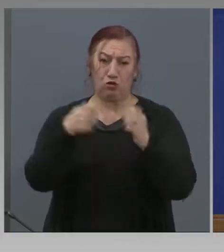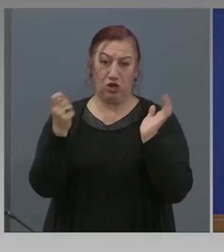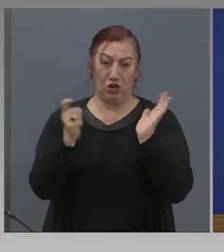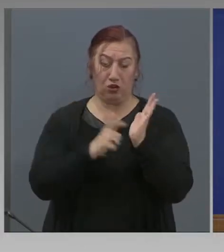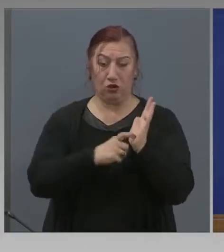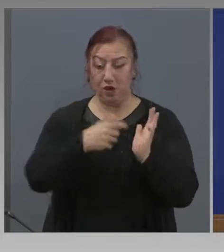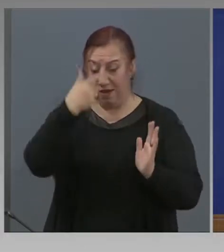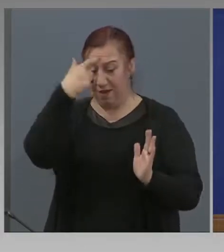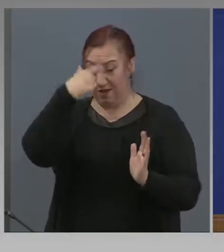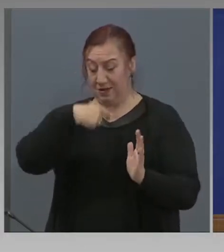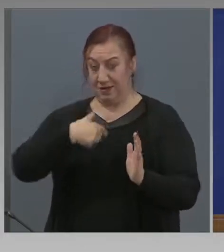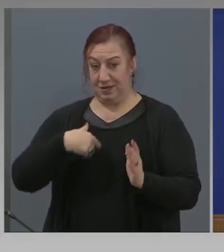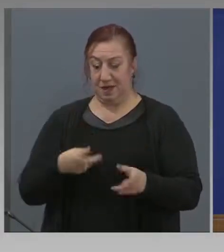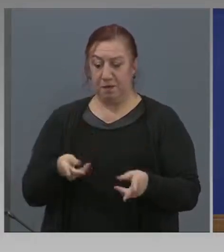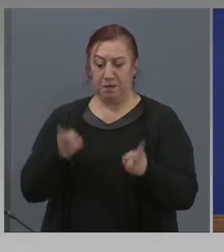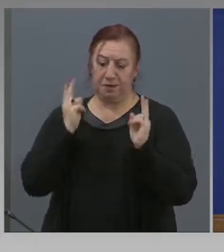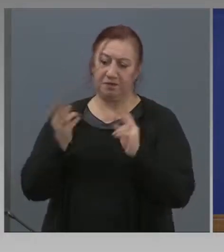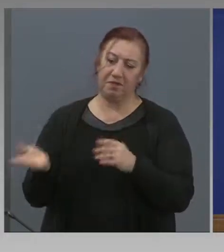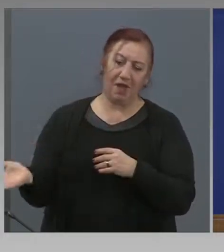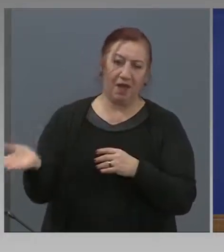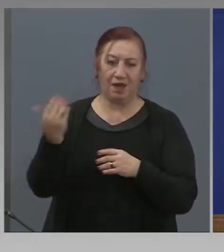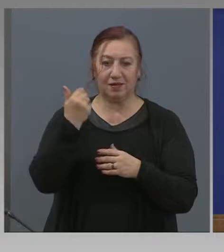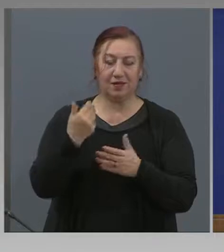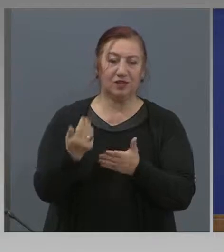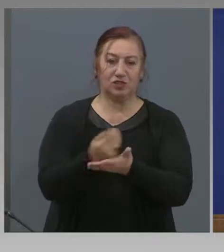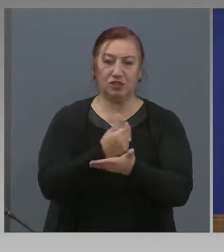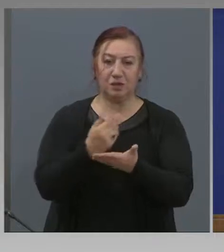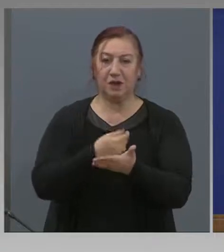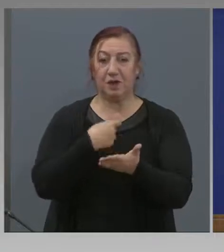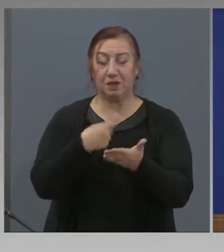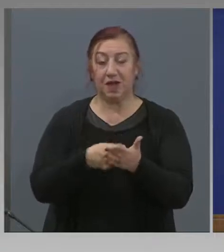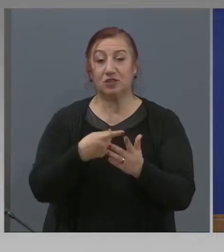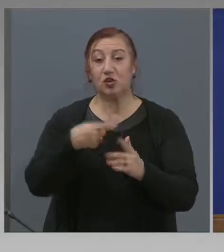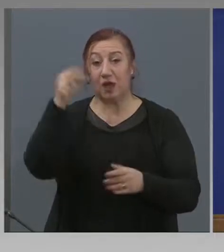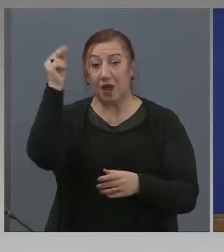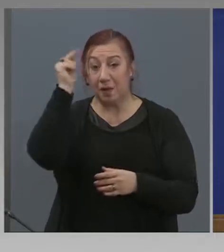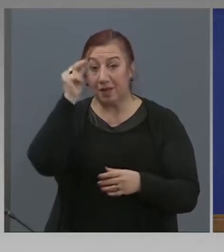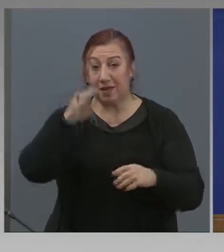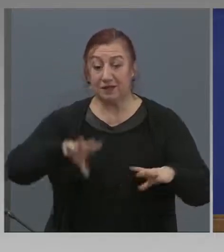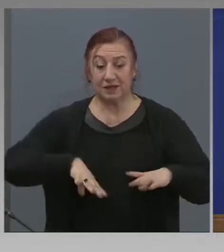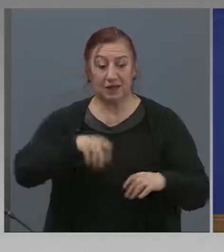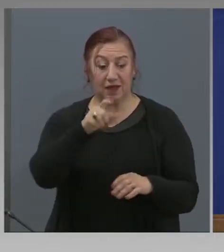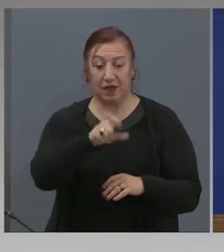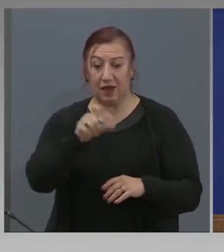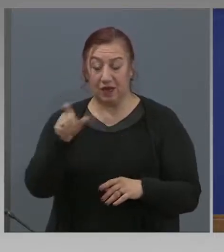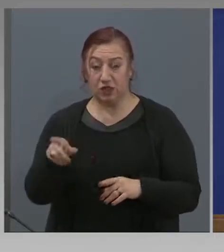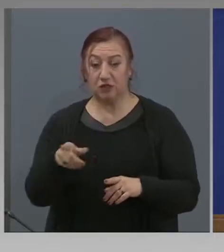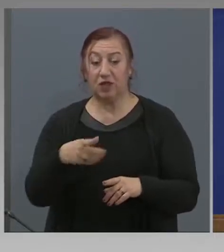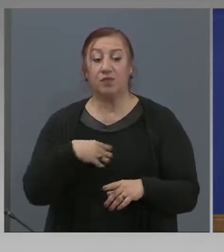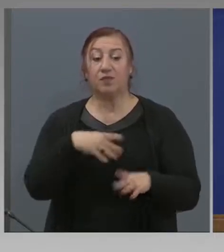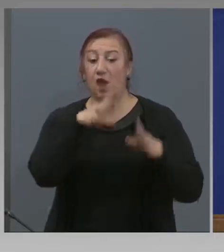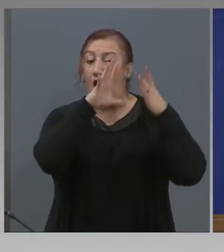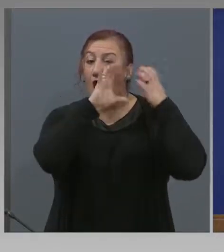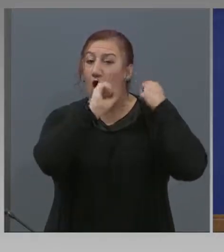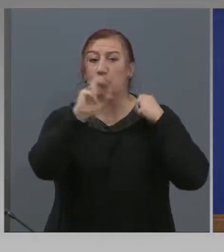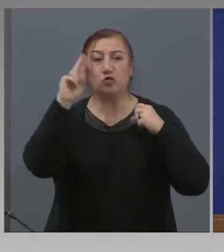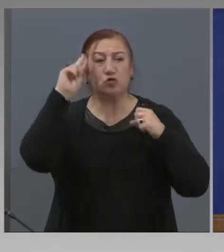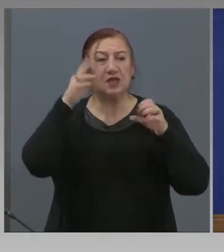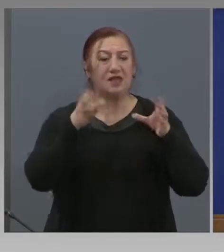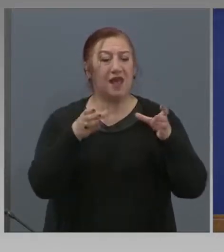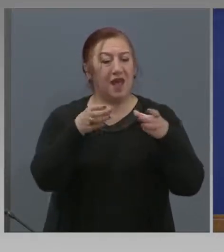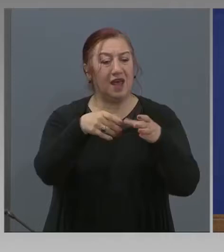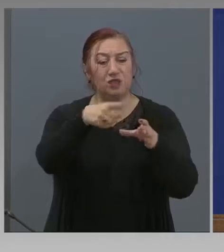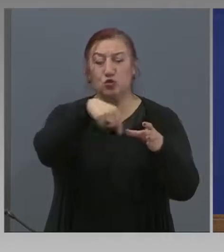да започнеш да събираш такса от български граждани. Още повече, че консулските служби навсякъде предвид